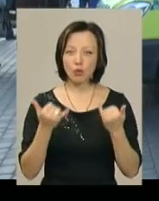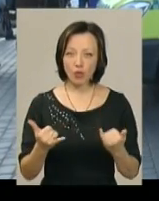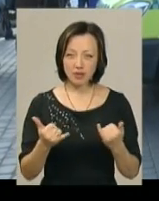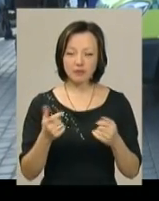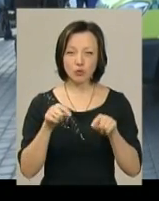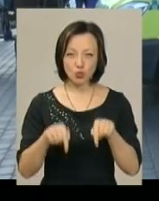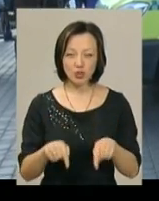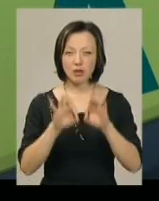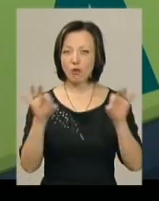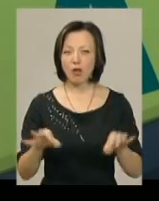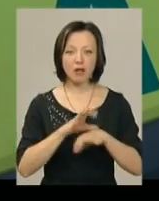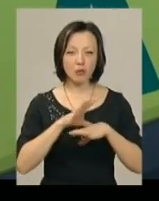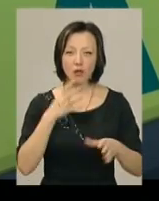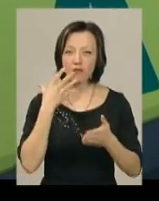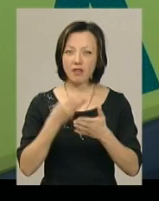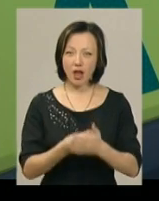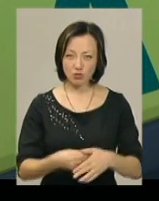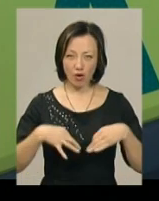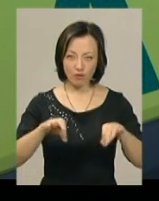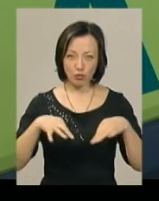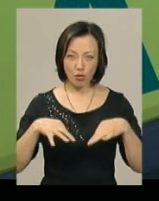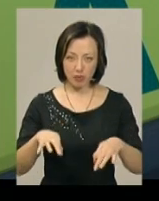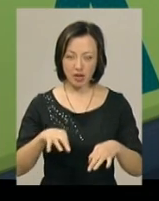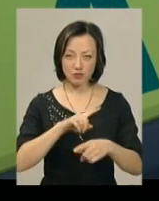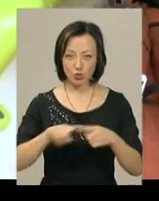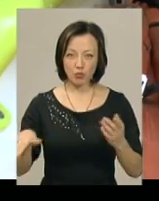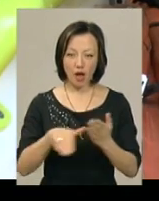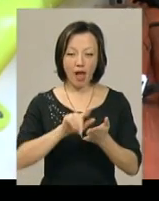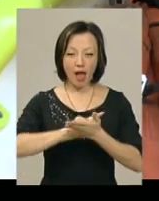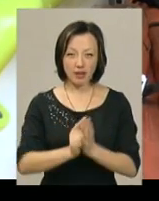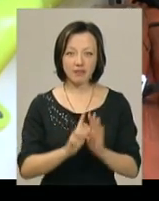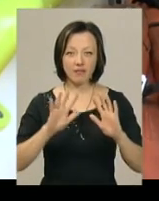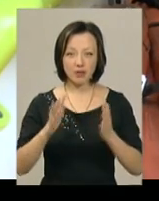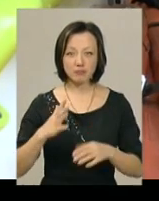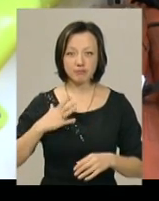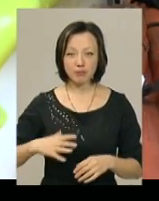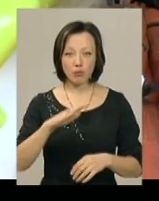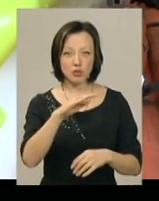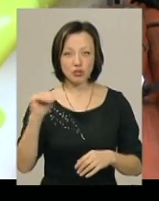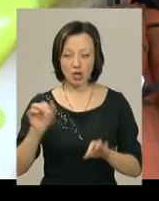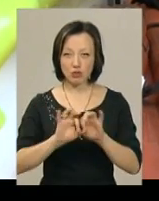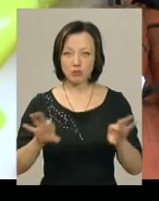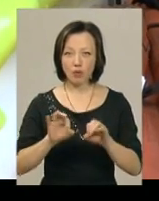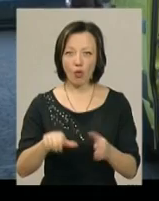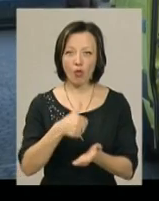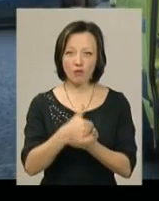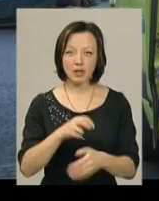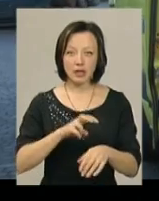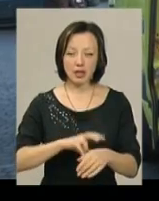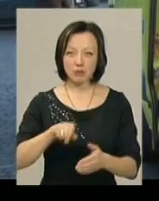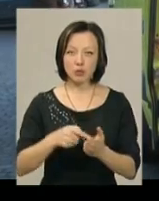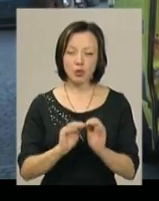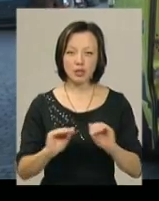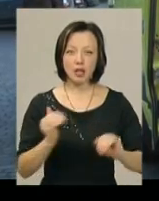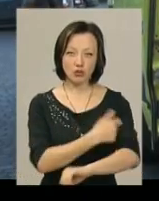медичному закладі ніколи не було власної санітарної машини. А для екстрених випадків доводилося його позичати, розповідає головний лікар міської